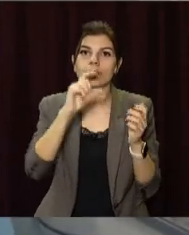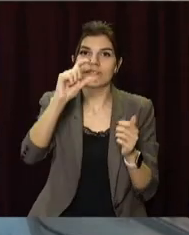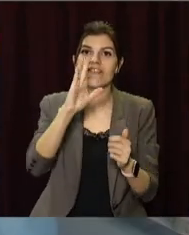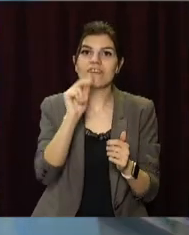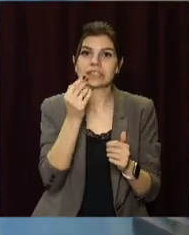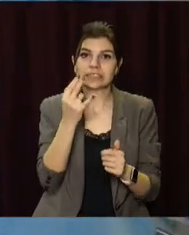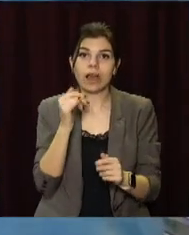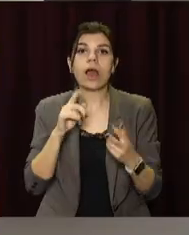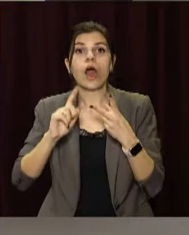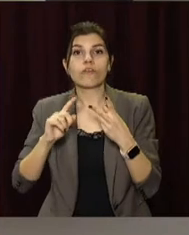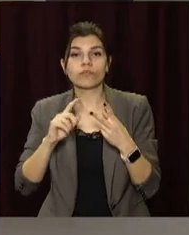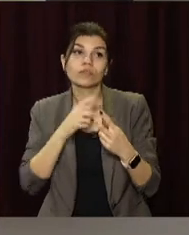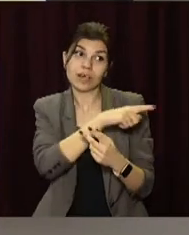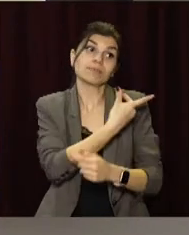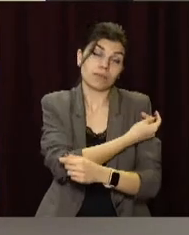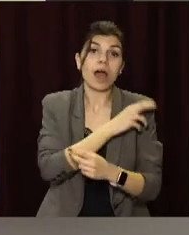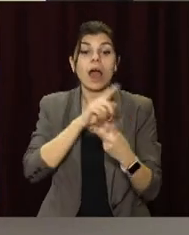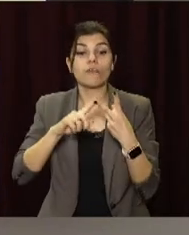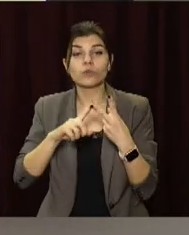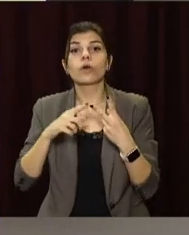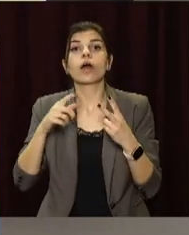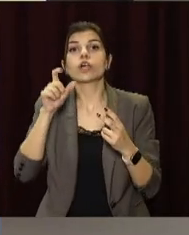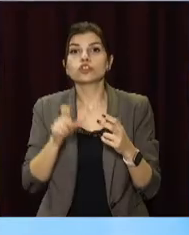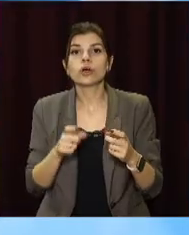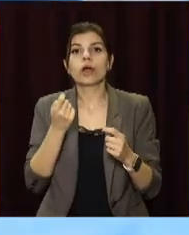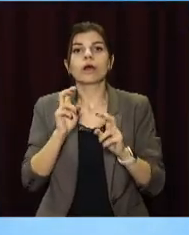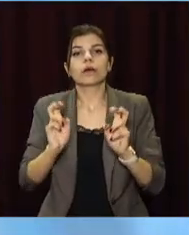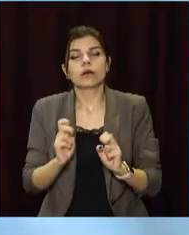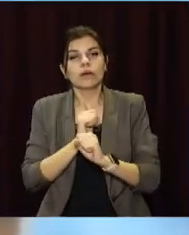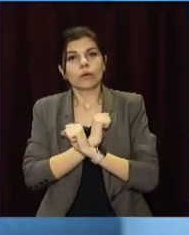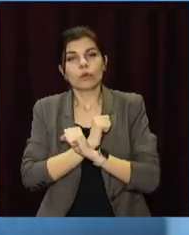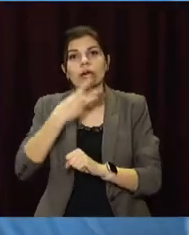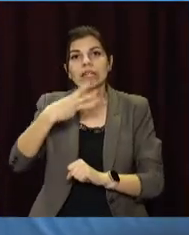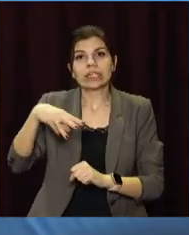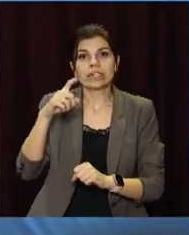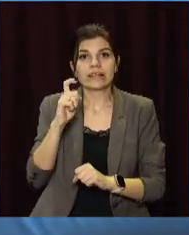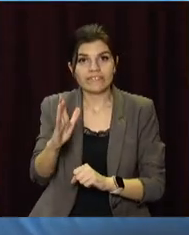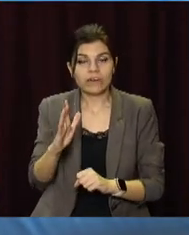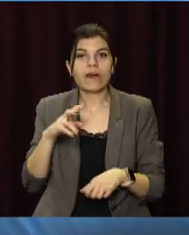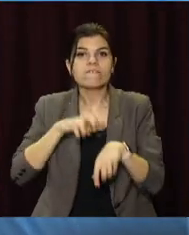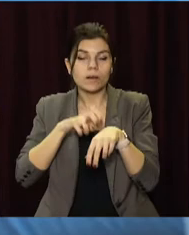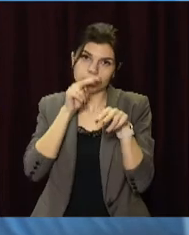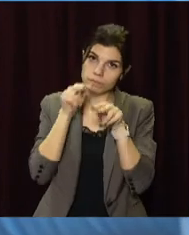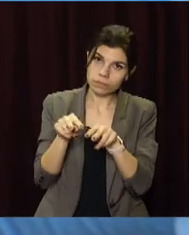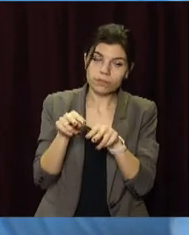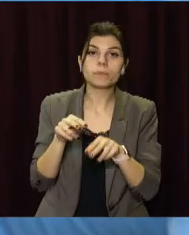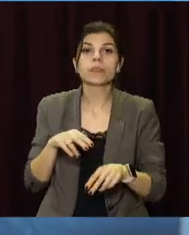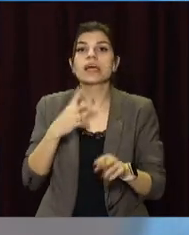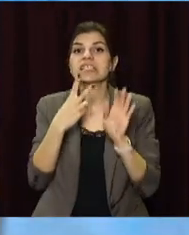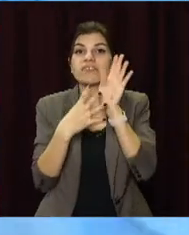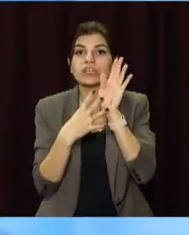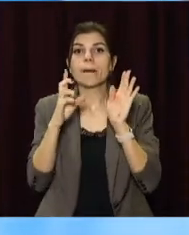проводять щеплення. У другій пацієнт після процедури відпочиває півгодини під наглядом лікарів. З 29